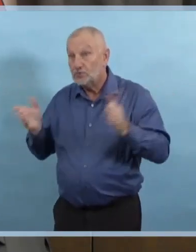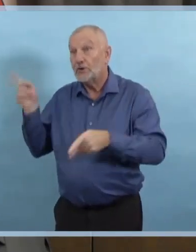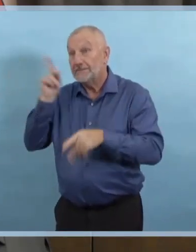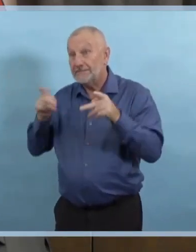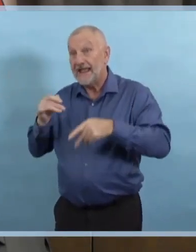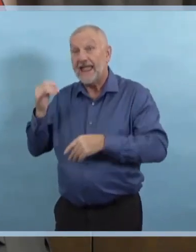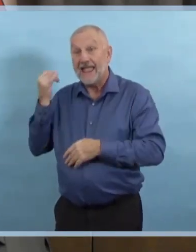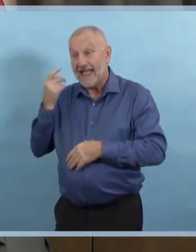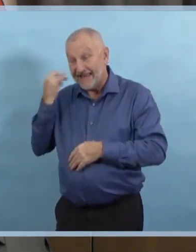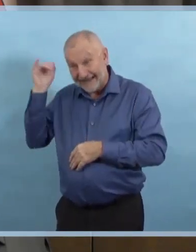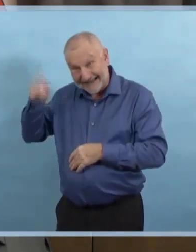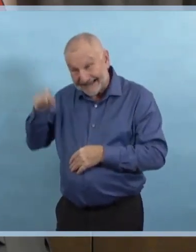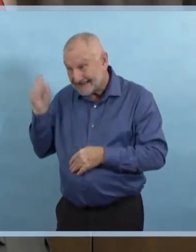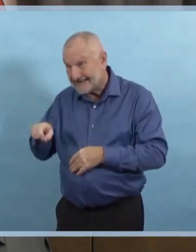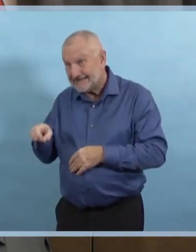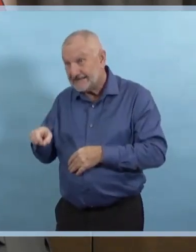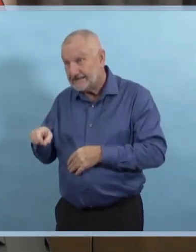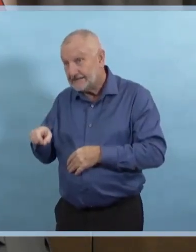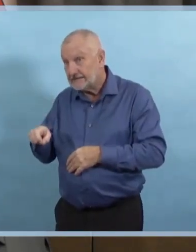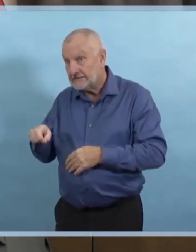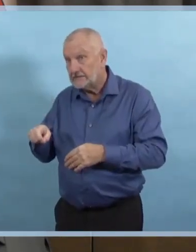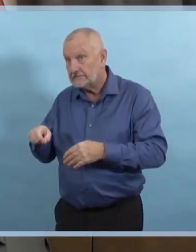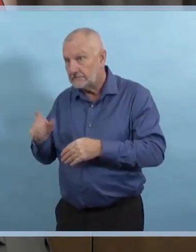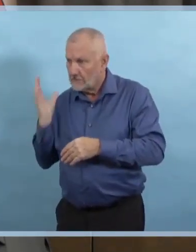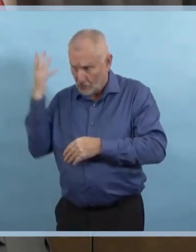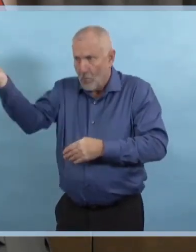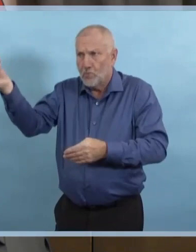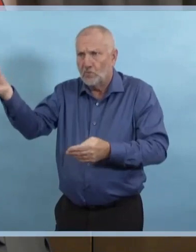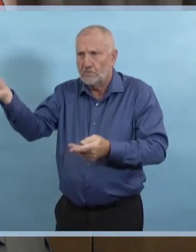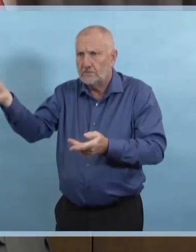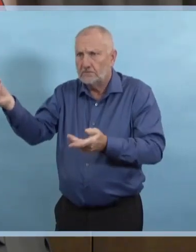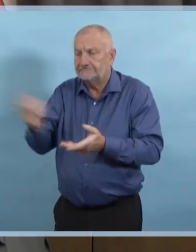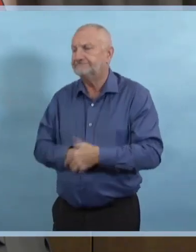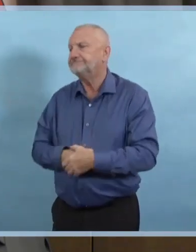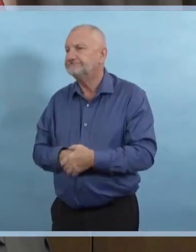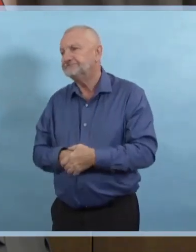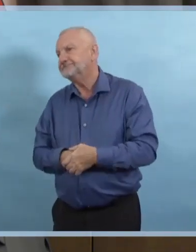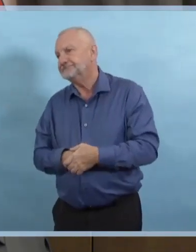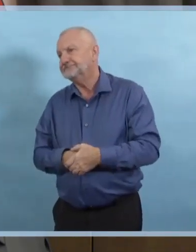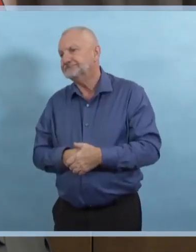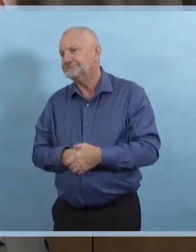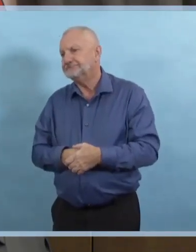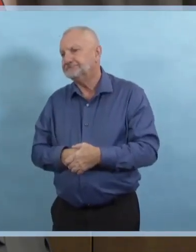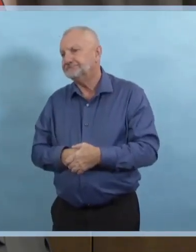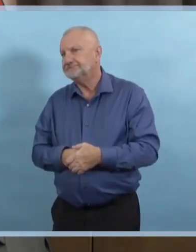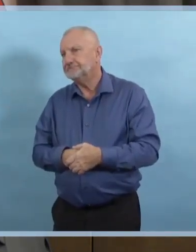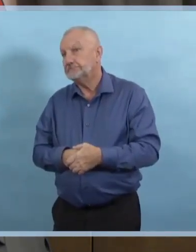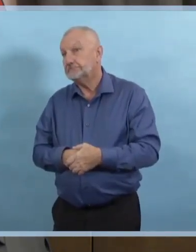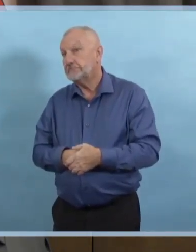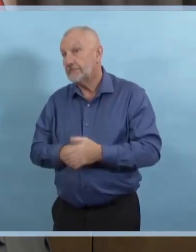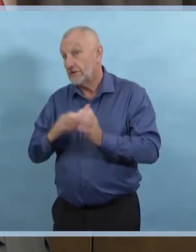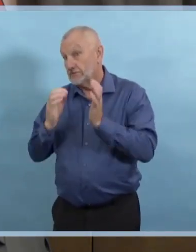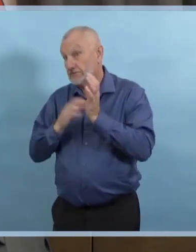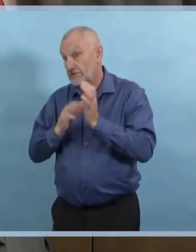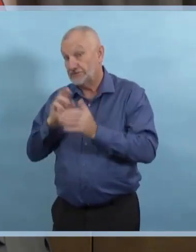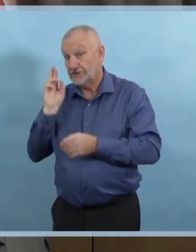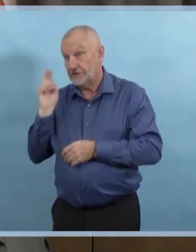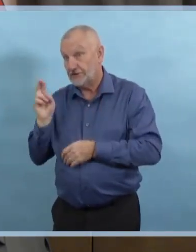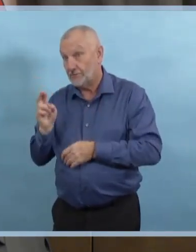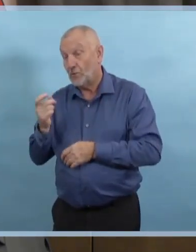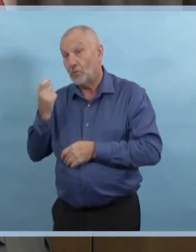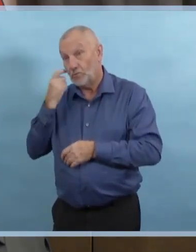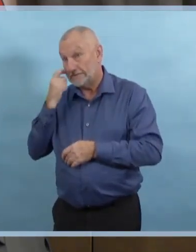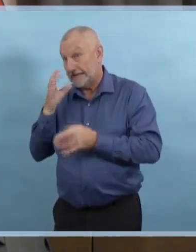Et comme le Dr. Roussin vous l'a dit, nous demandons à tous les Manitobains d'être honnêtes relativement à leurs symptômes, leur